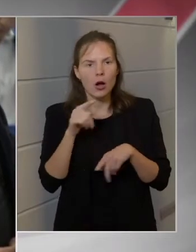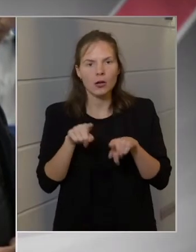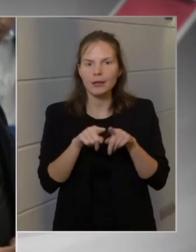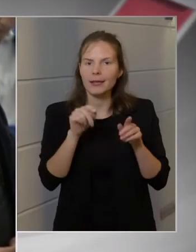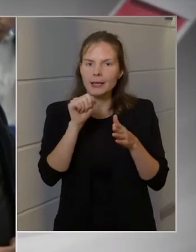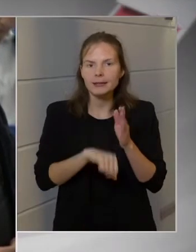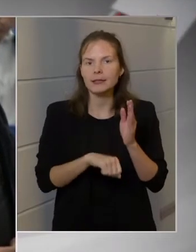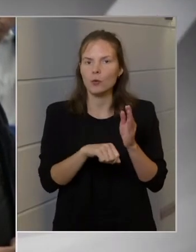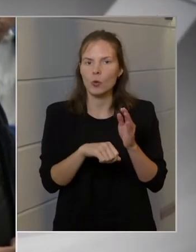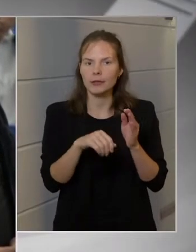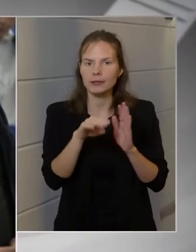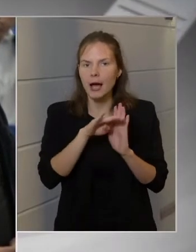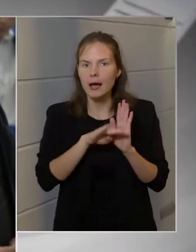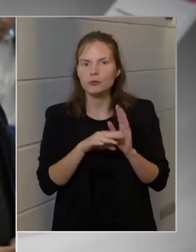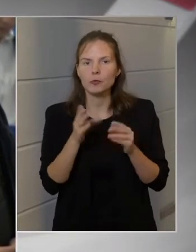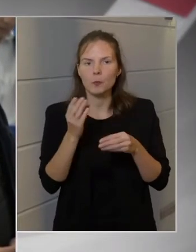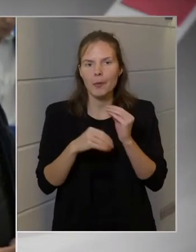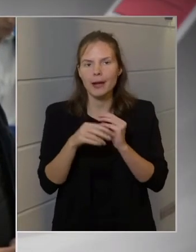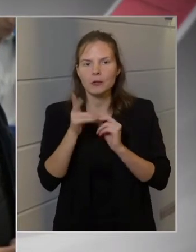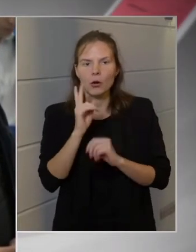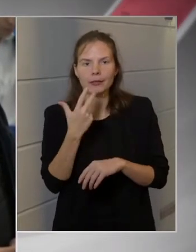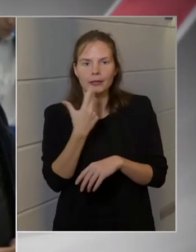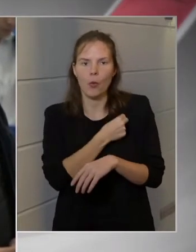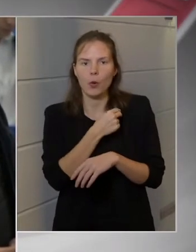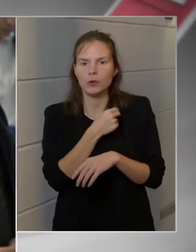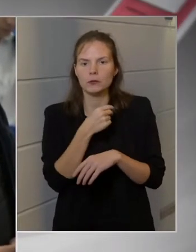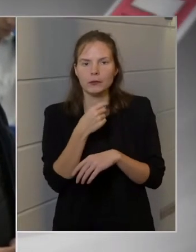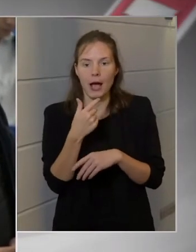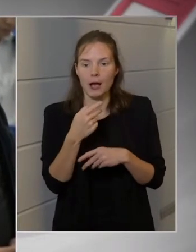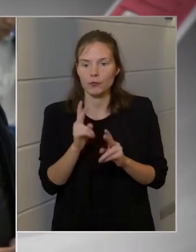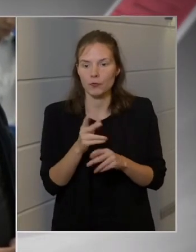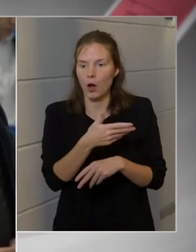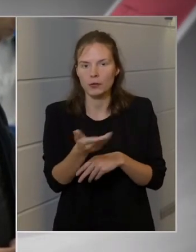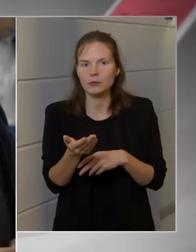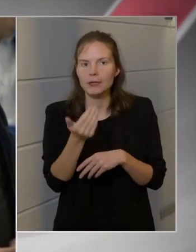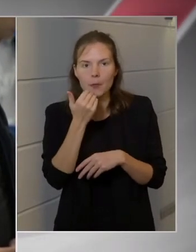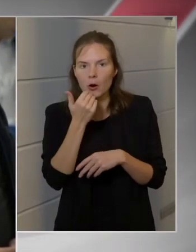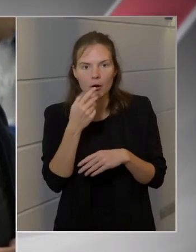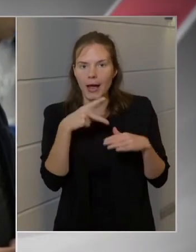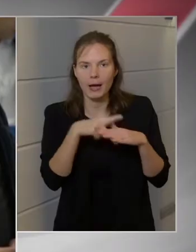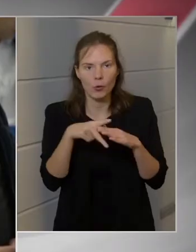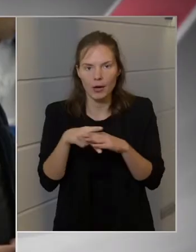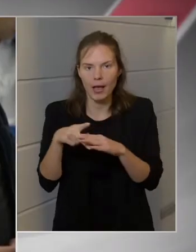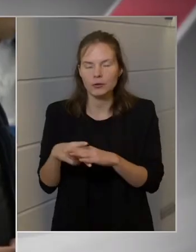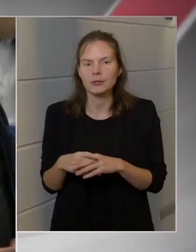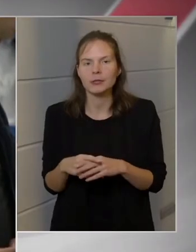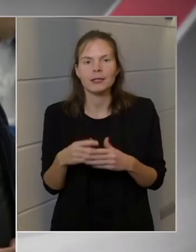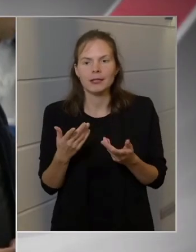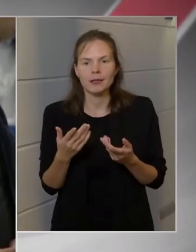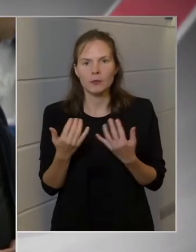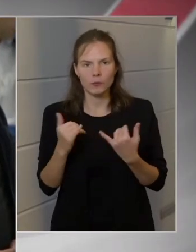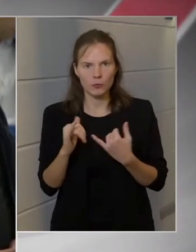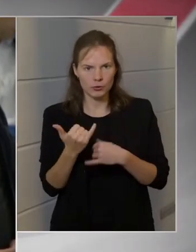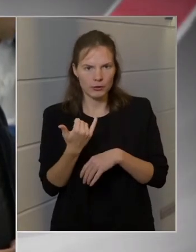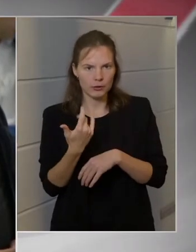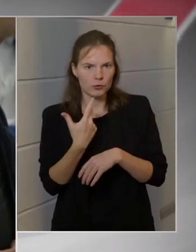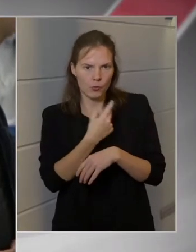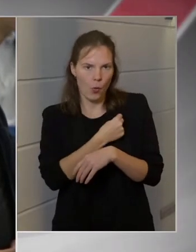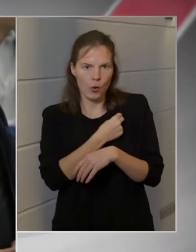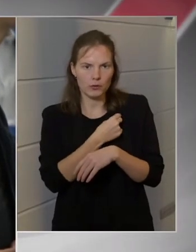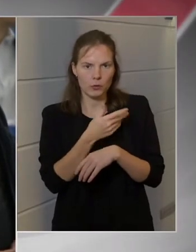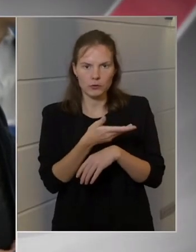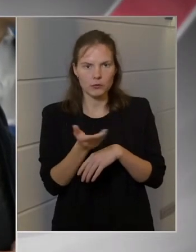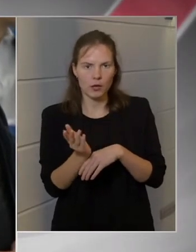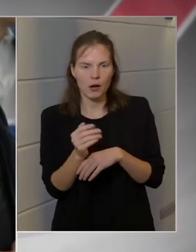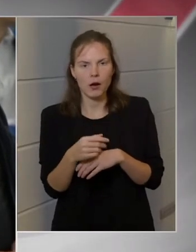ilyen szigorításokat, mert hogy az oltottakat nem akarják korlátozni. Nem az oltottakat korlátoznák vele, mint ahogy most is a nem oltottakat